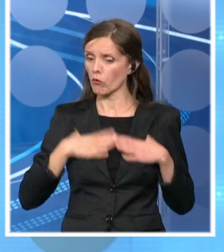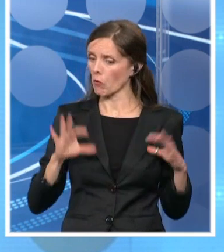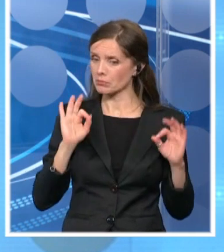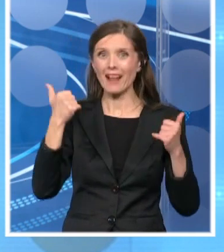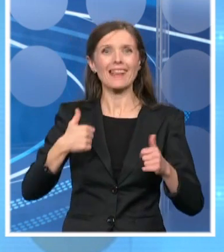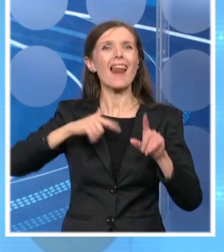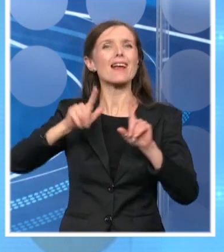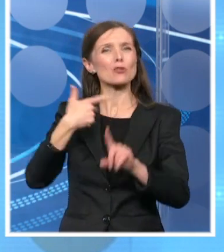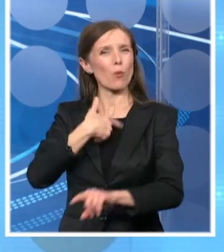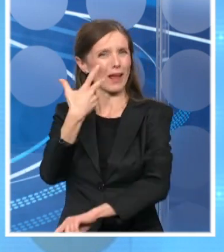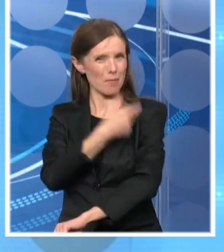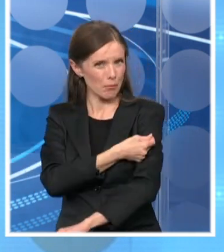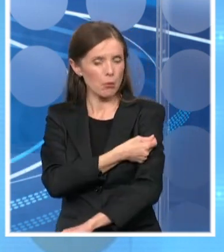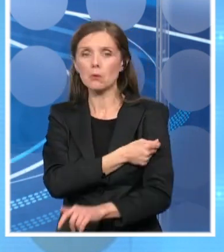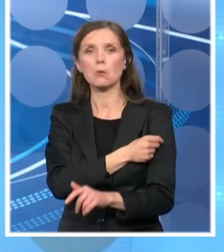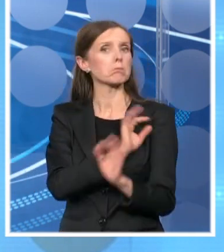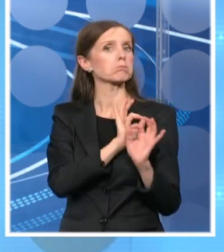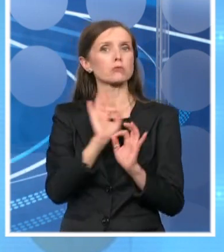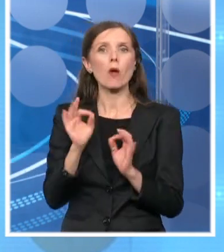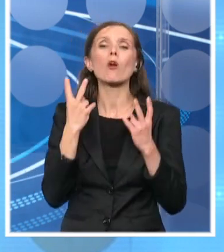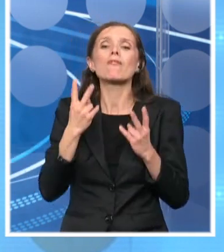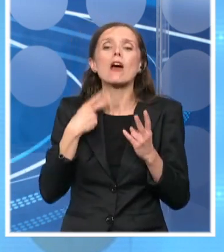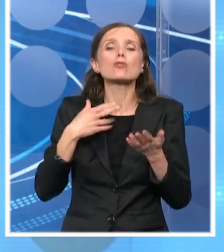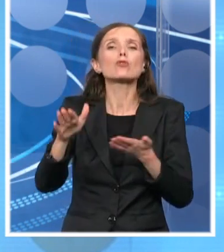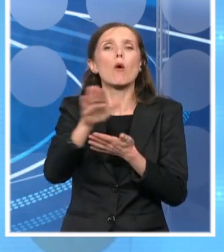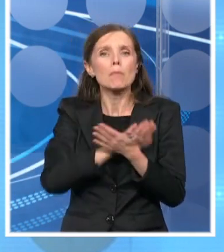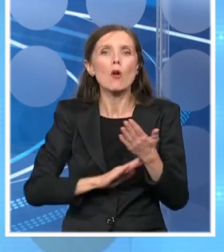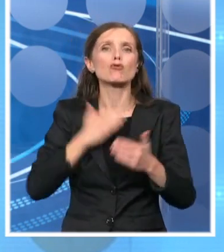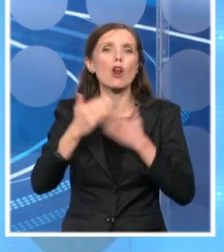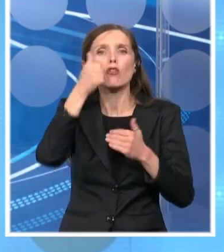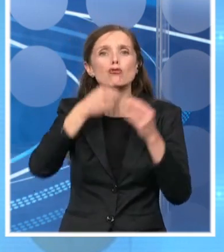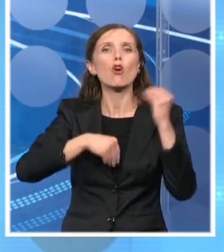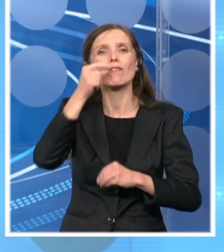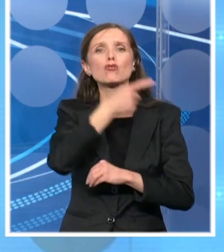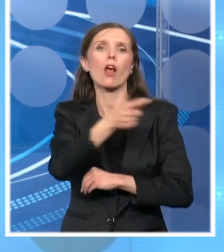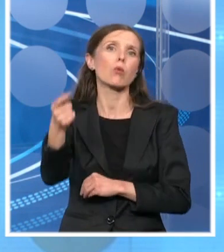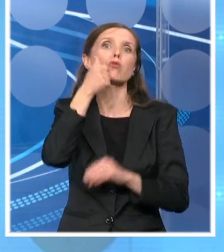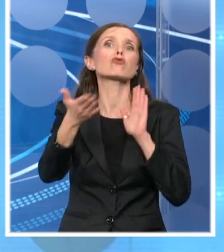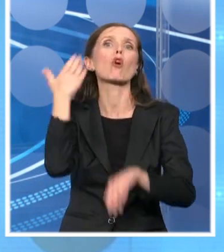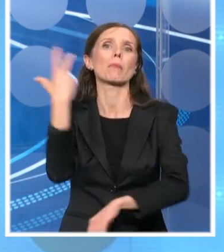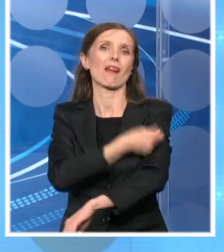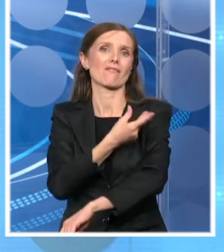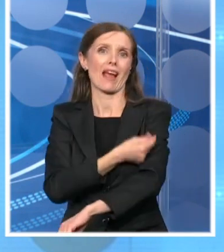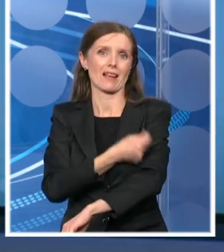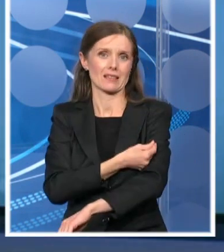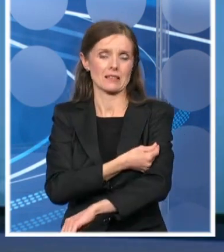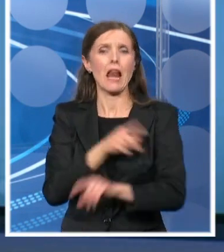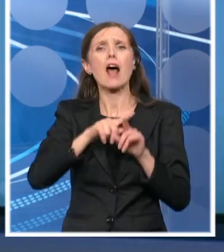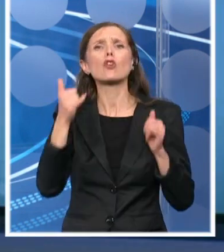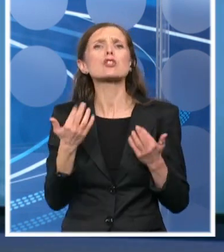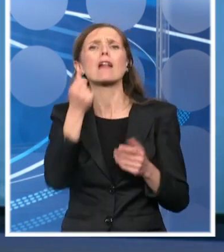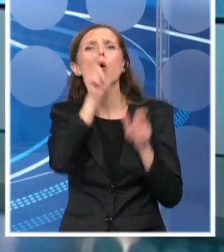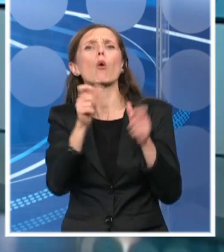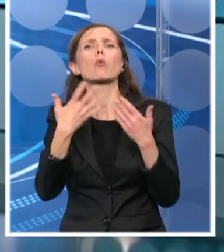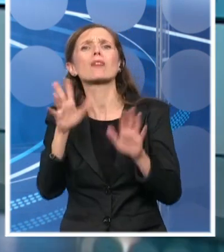osjećam dobro, tako da samo je važno da smo krenuli i da što više ljudi što prevakcinišli. Koliko je do sada ljudi primilo vakcinu?